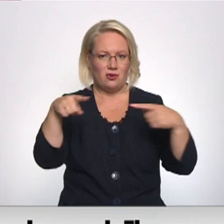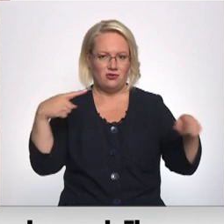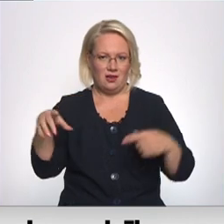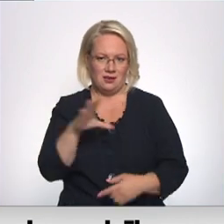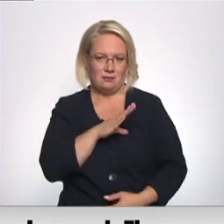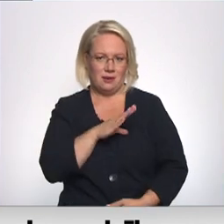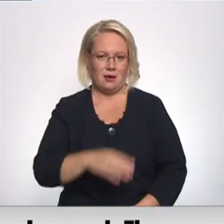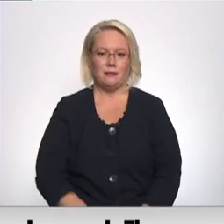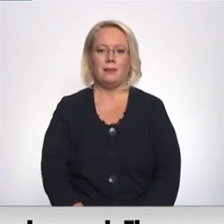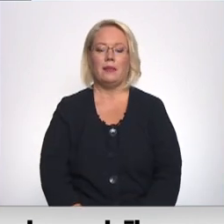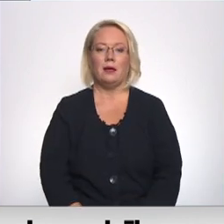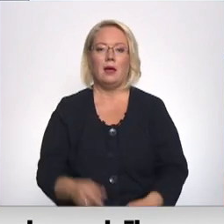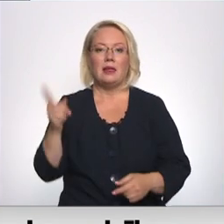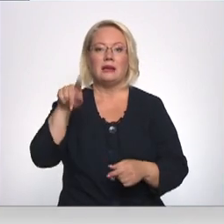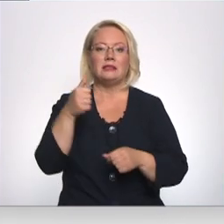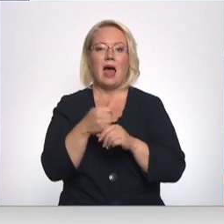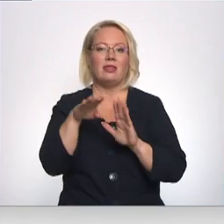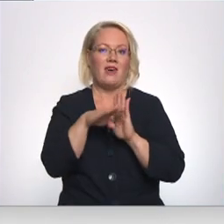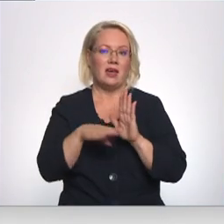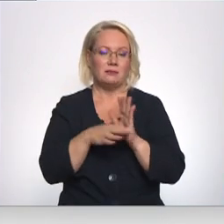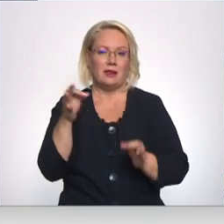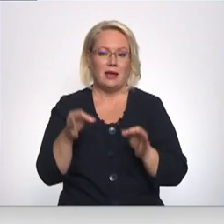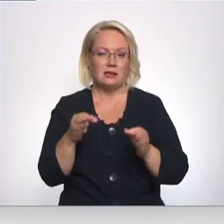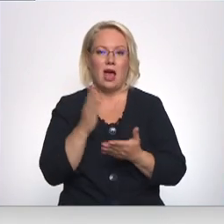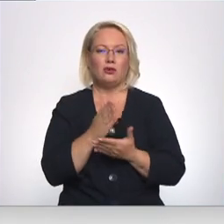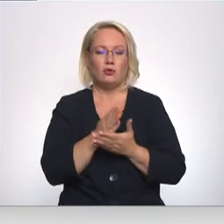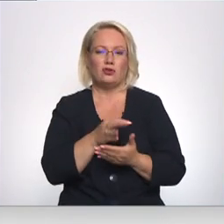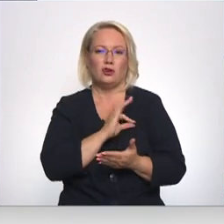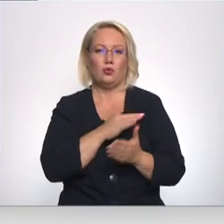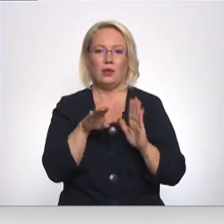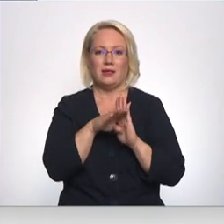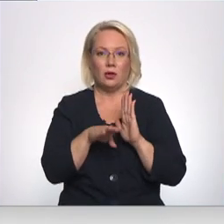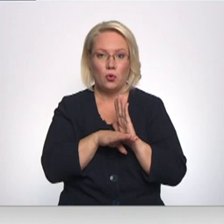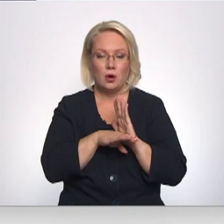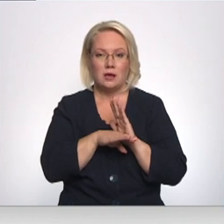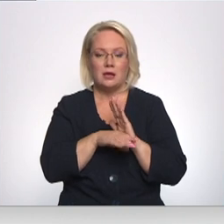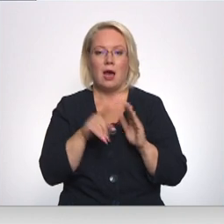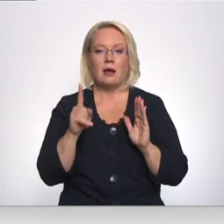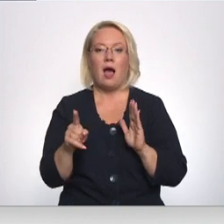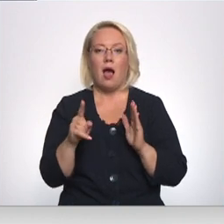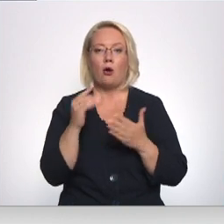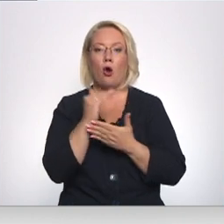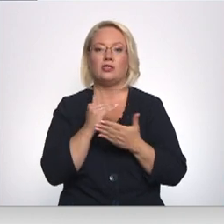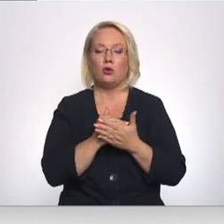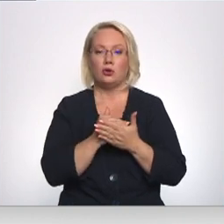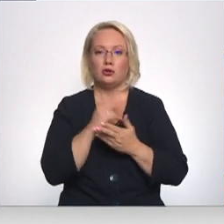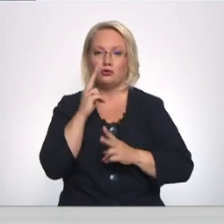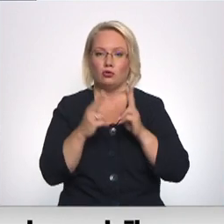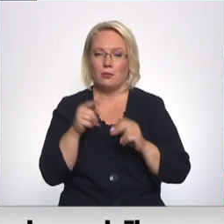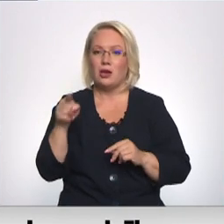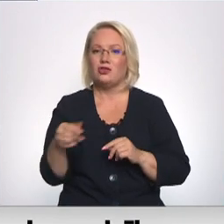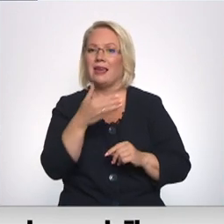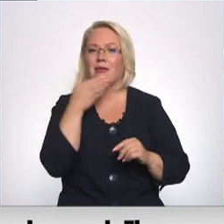Te nos atversmes tiesas esošās judikatūras, ka konstitucionālais sūdzībā šī gan nav